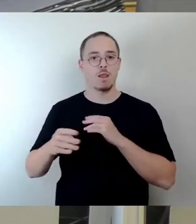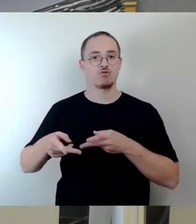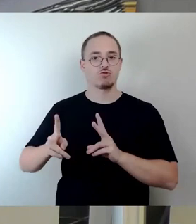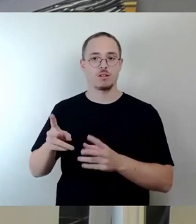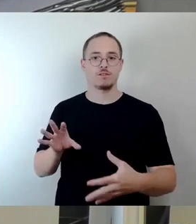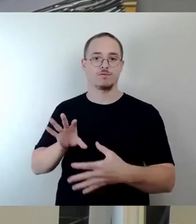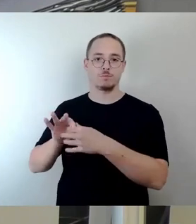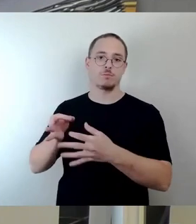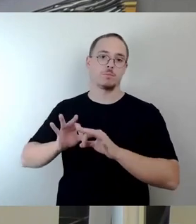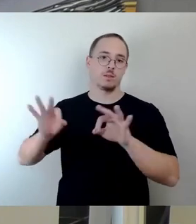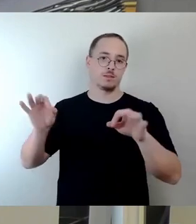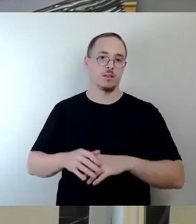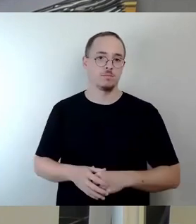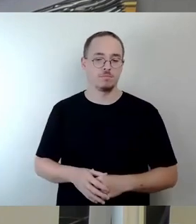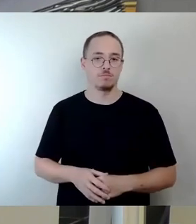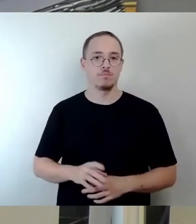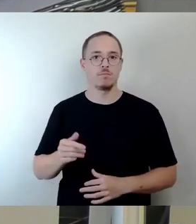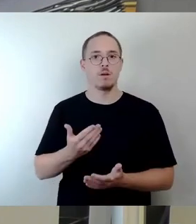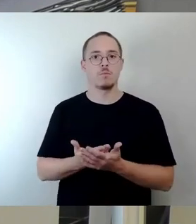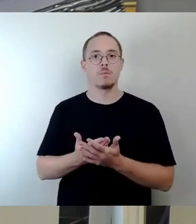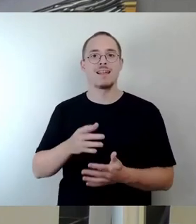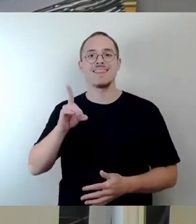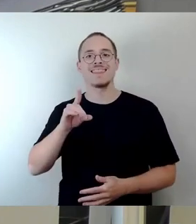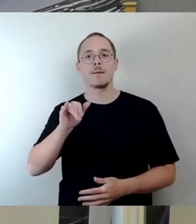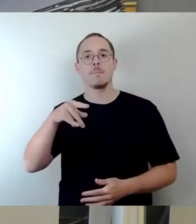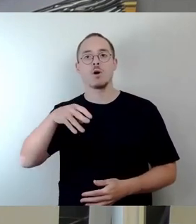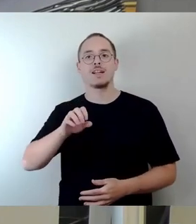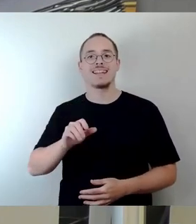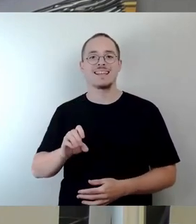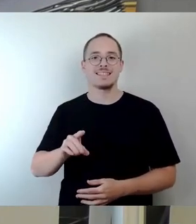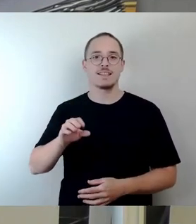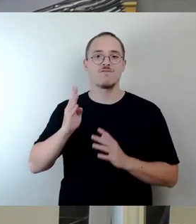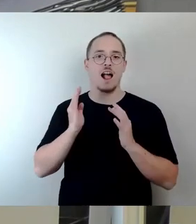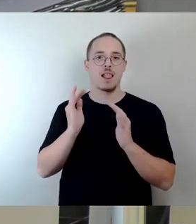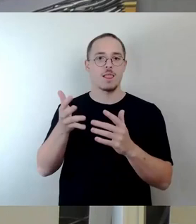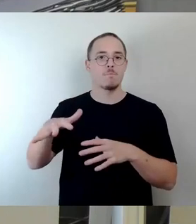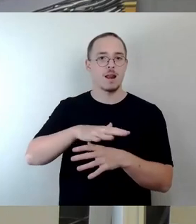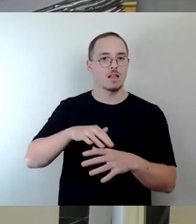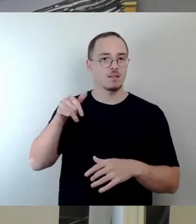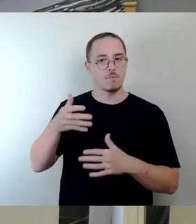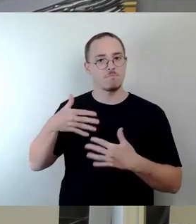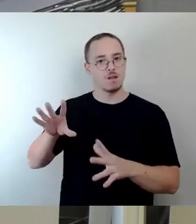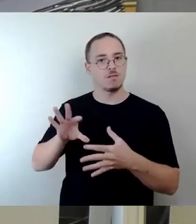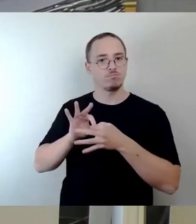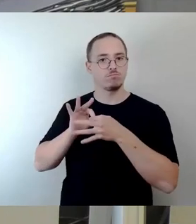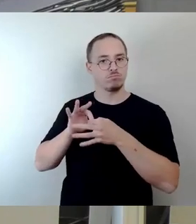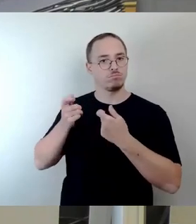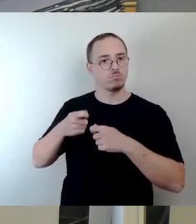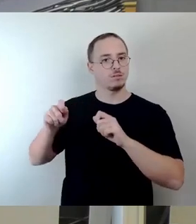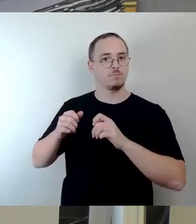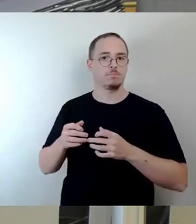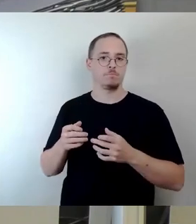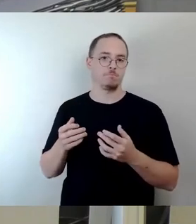Querungsstellen. Zum Beispiel am Depoldeswalder Platz oder am Festerplatz hat sich dort was getan. Wir haben